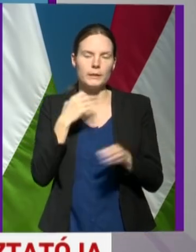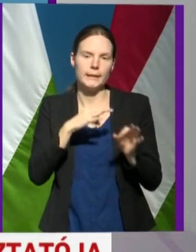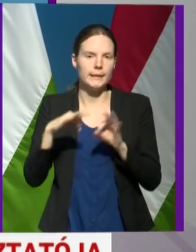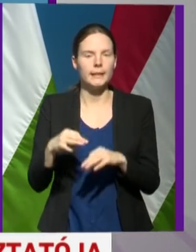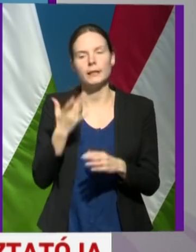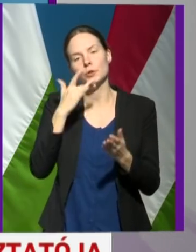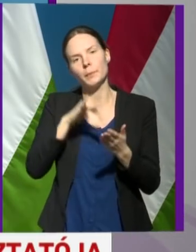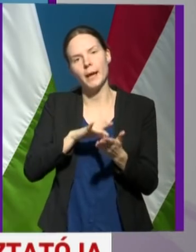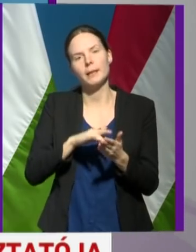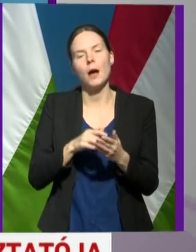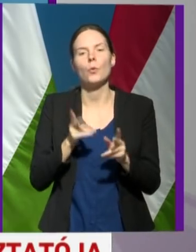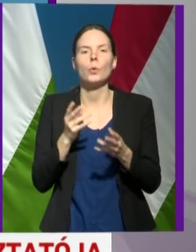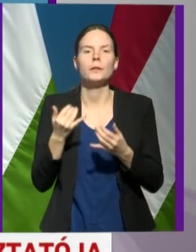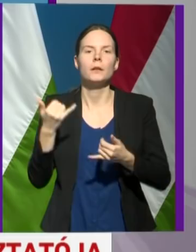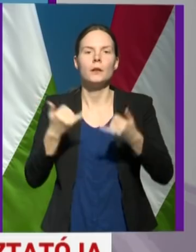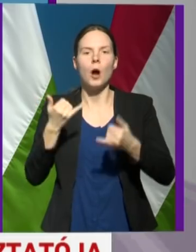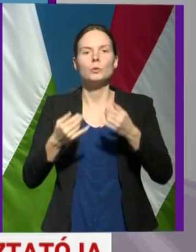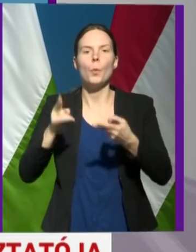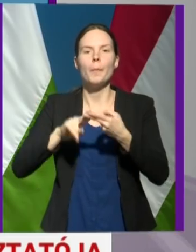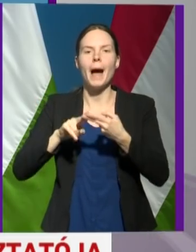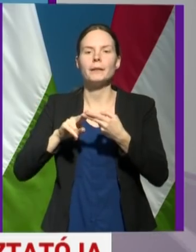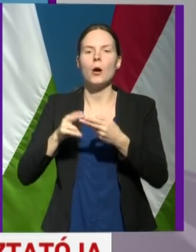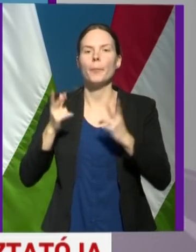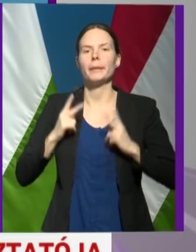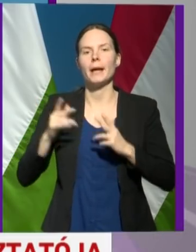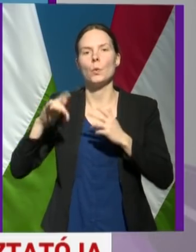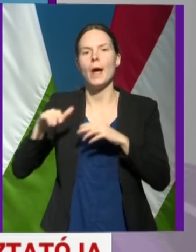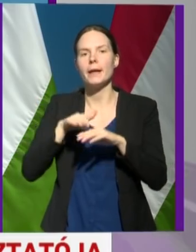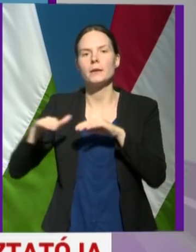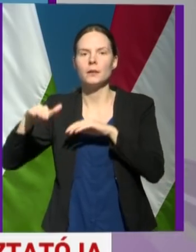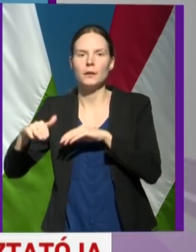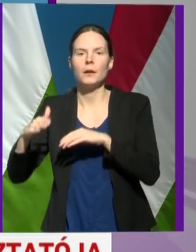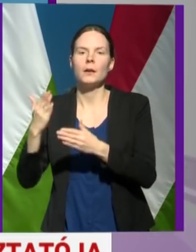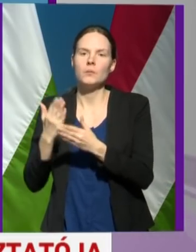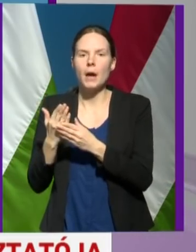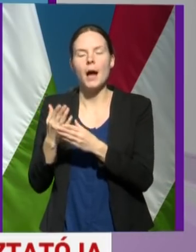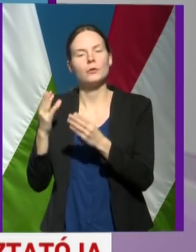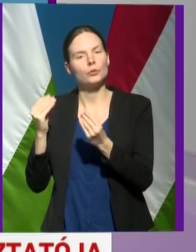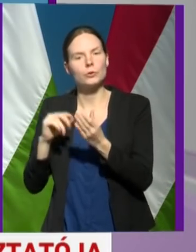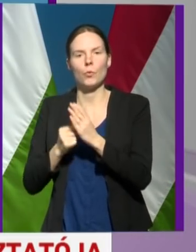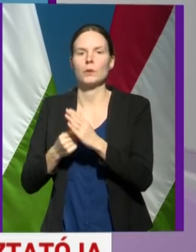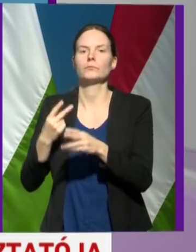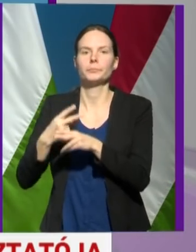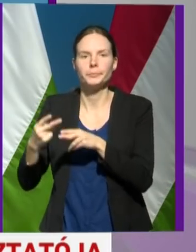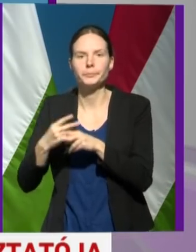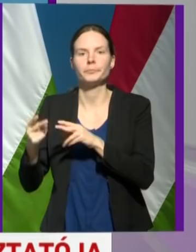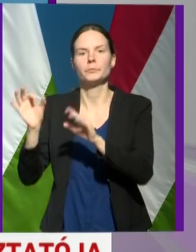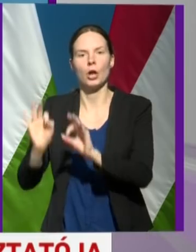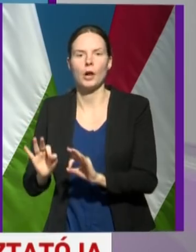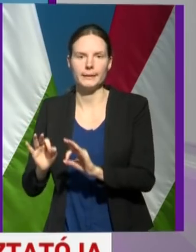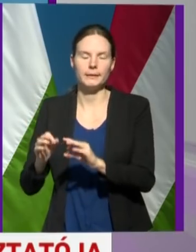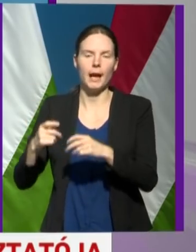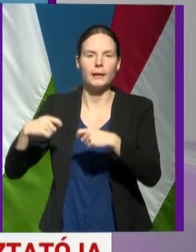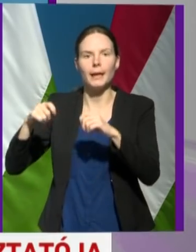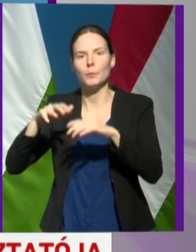ilyen többek között az, hogy az autópálya pihenőhelyeken gyakrabban takarítják a közös helyiségeket, az épületeket,